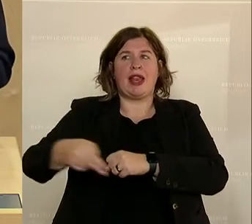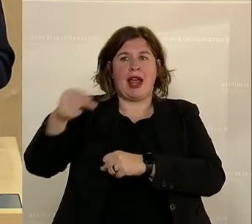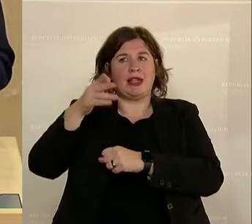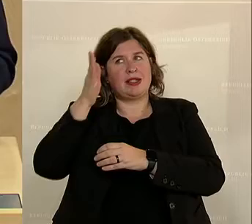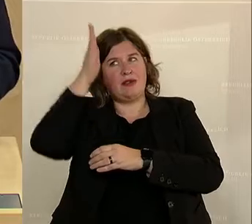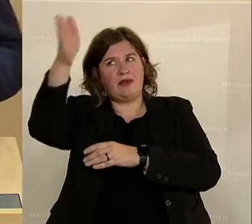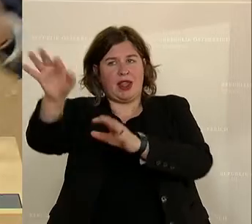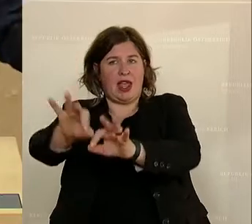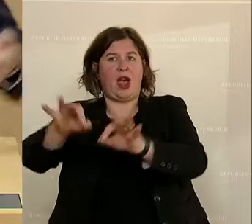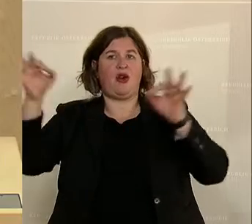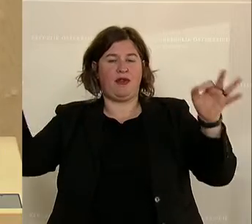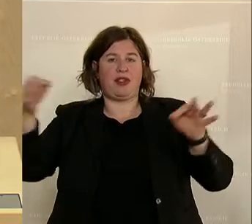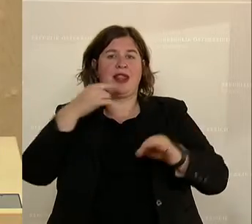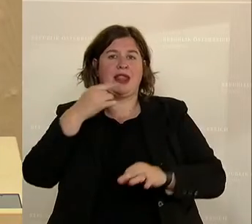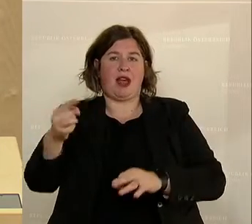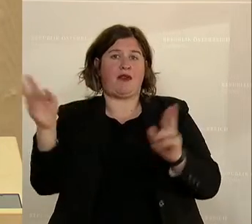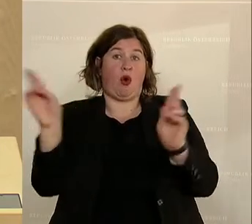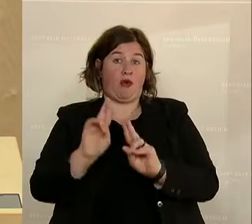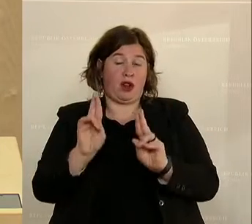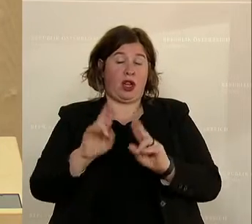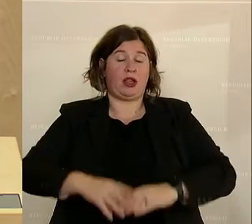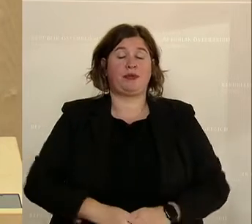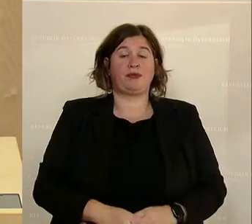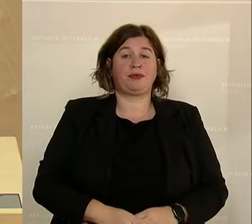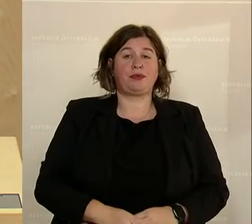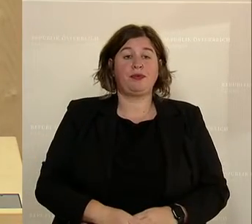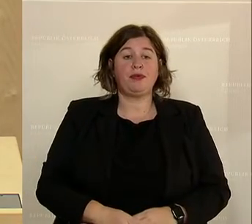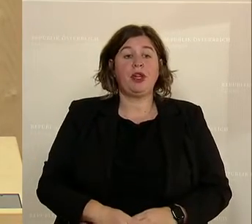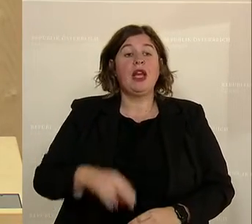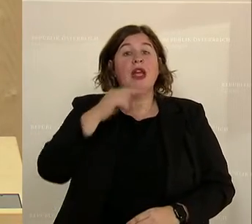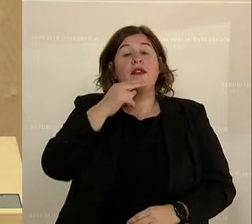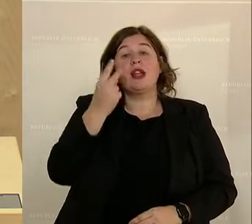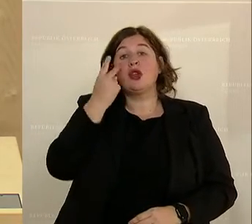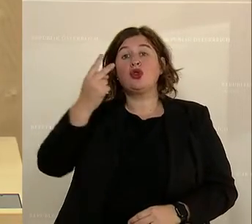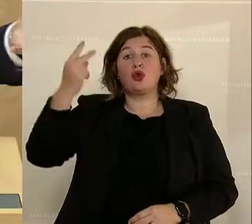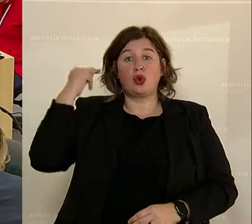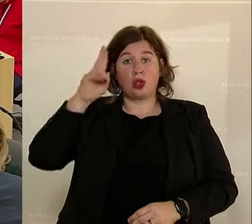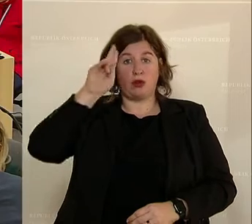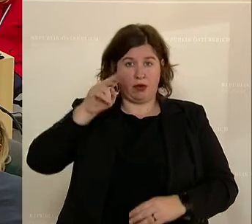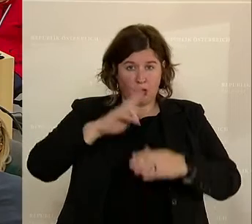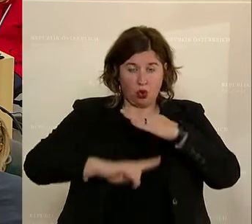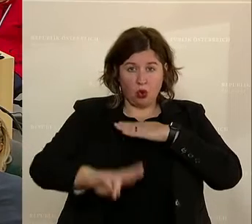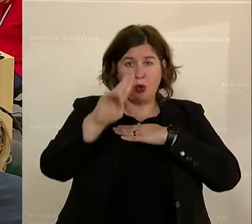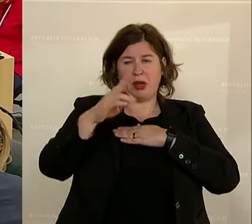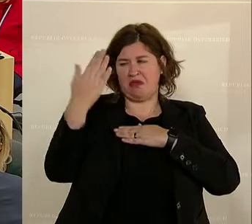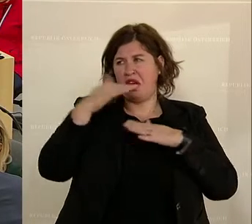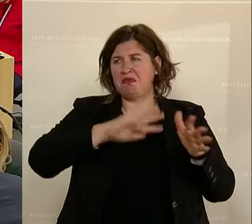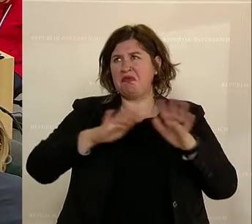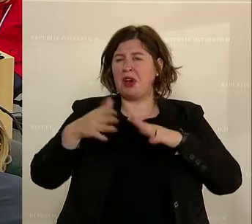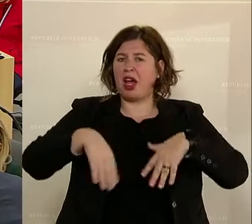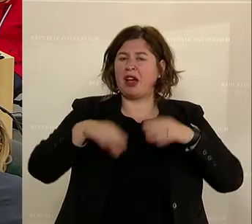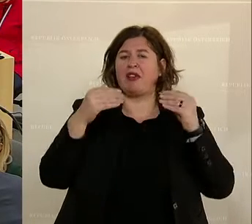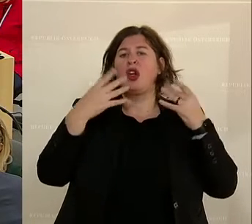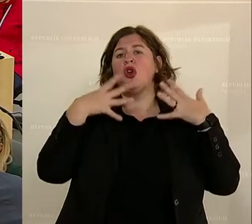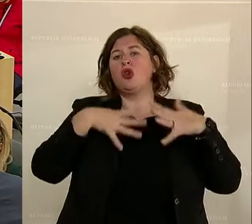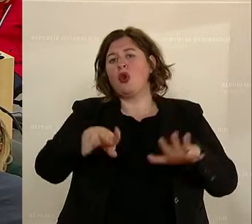und eröffnen dürfen. Wenn man sich zurückschaut, die Wiener U-Bahn begonnen um 1900 mit